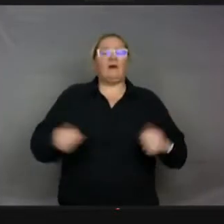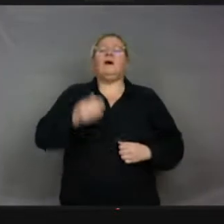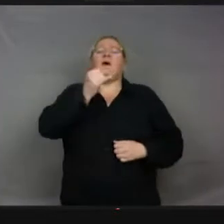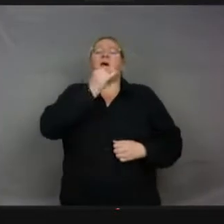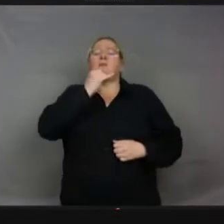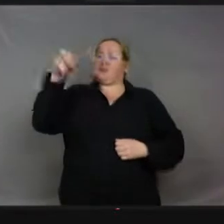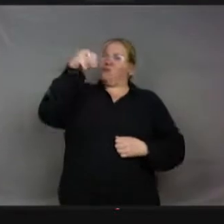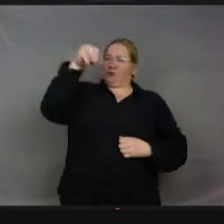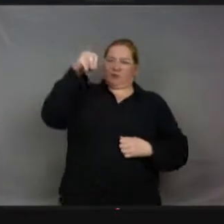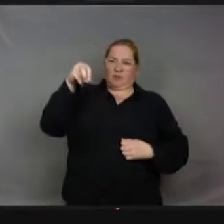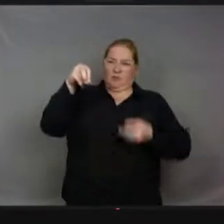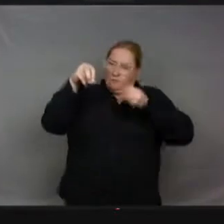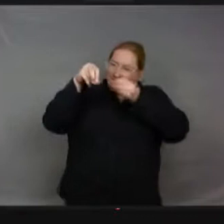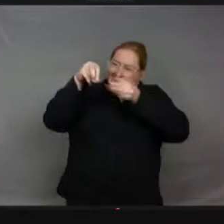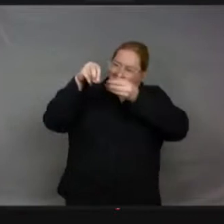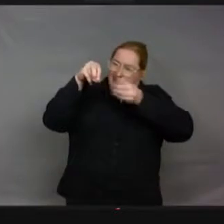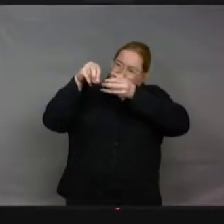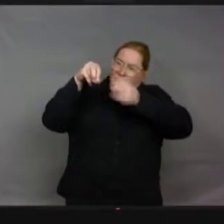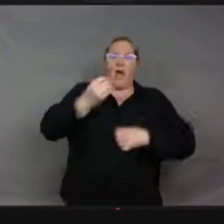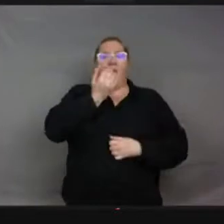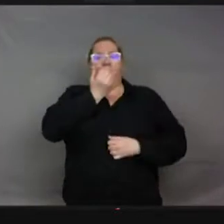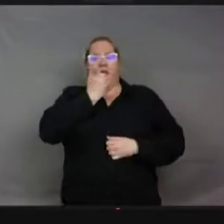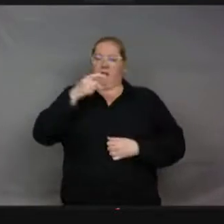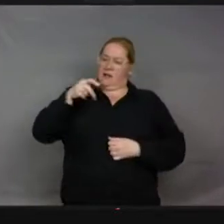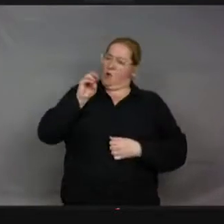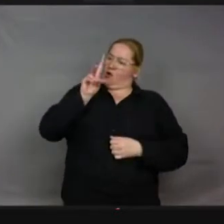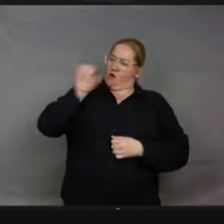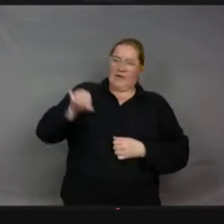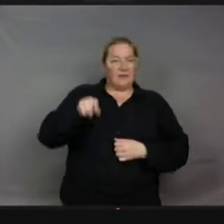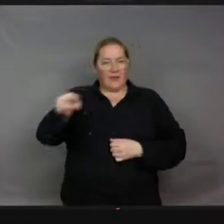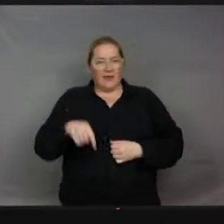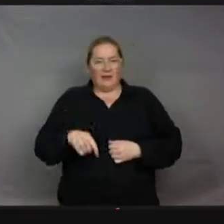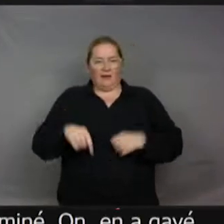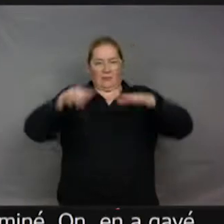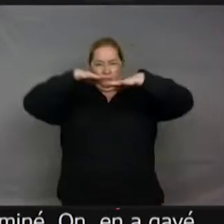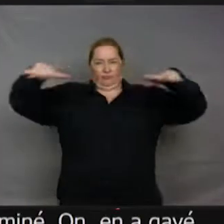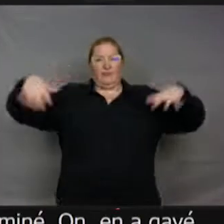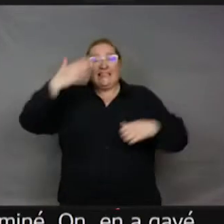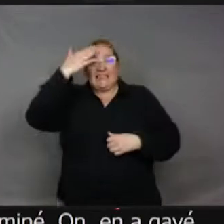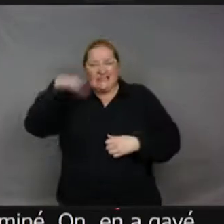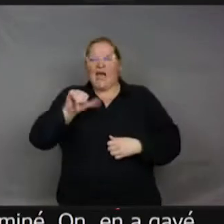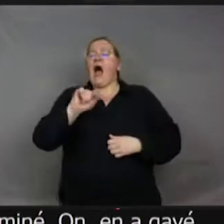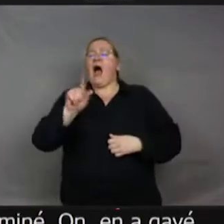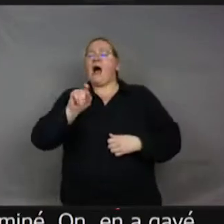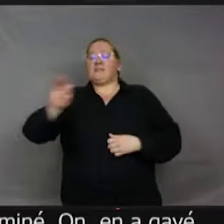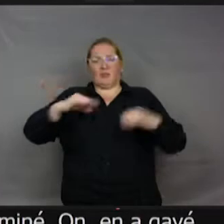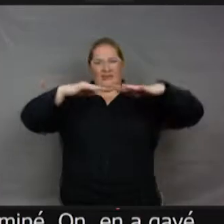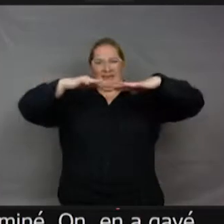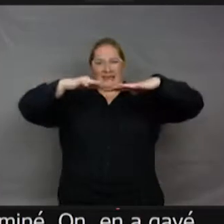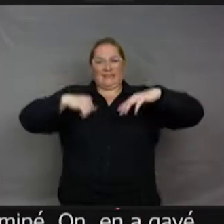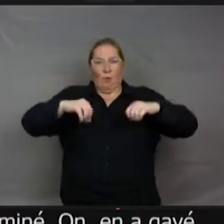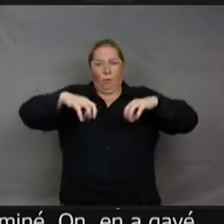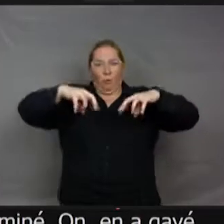aminé. On lui a donné une nourriture gavée de proline et on a réussi à la plonger dans de l'azote liquide pendant quelque temps,'est-à-dire à 196